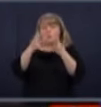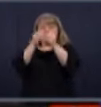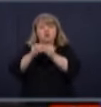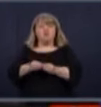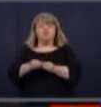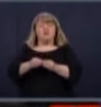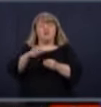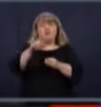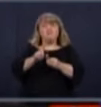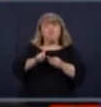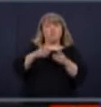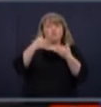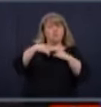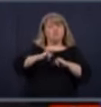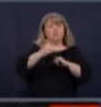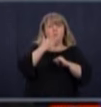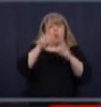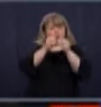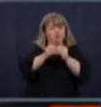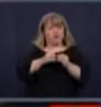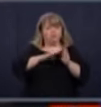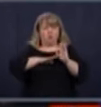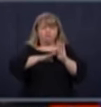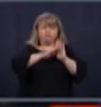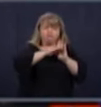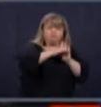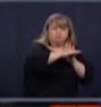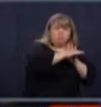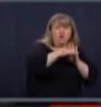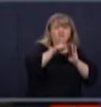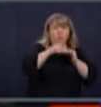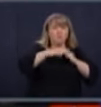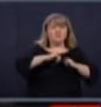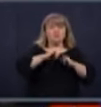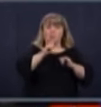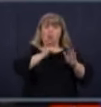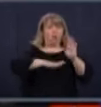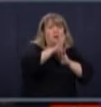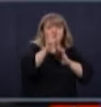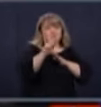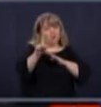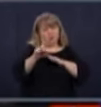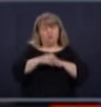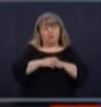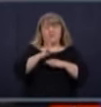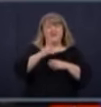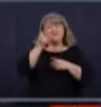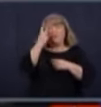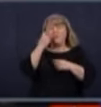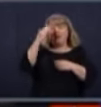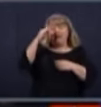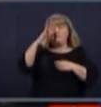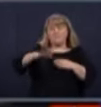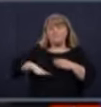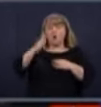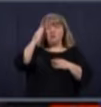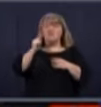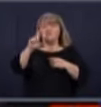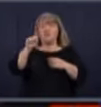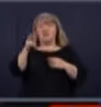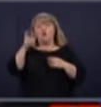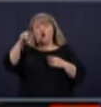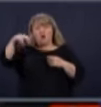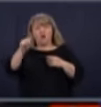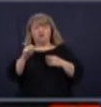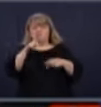Mais je comprends qu'il des gens qui soient inquiets dans le Bas-Saint-Laurent. mais je pense qu'à